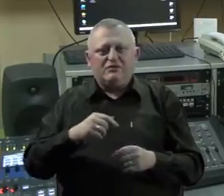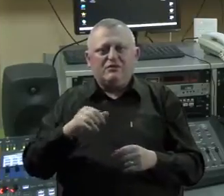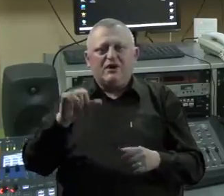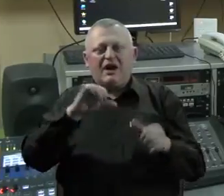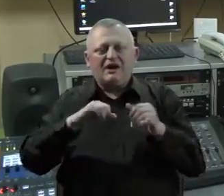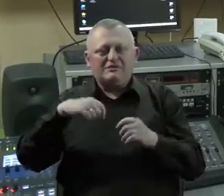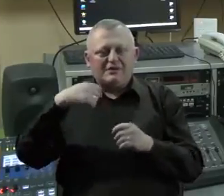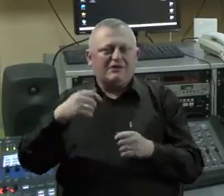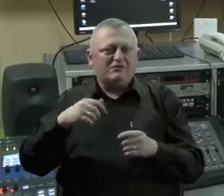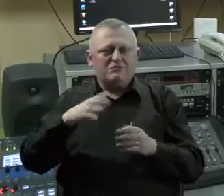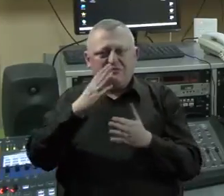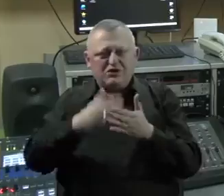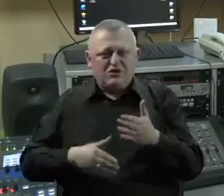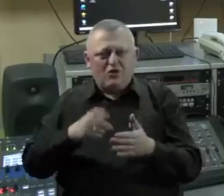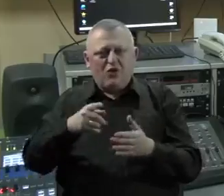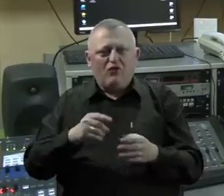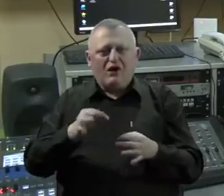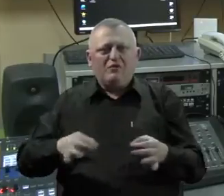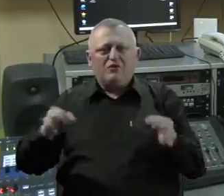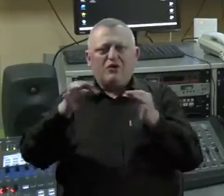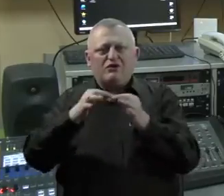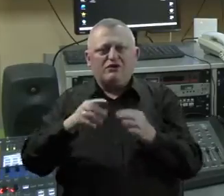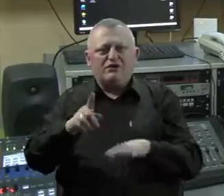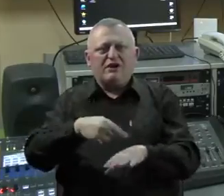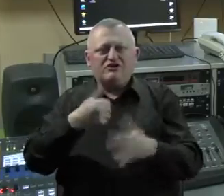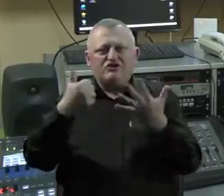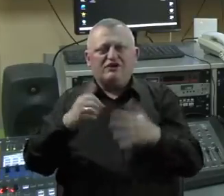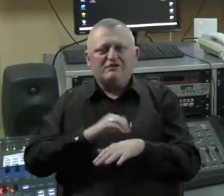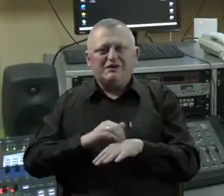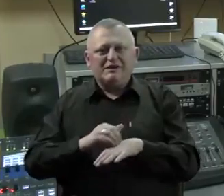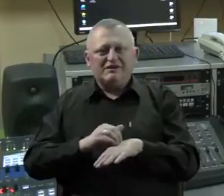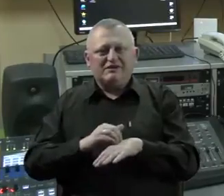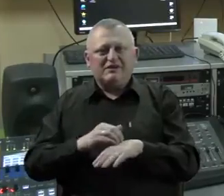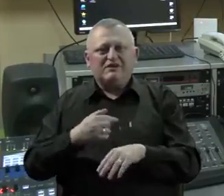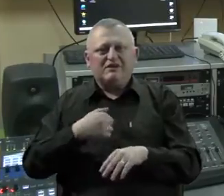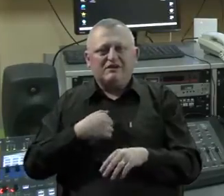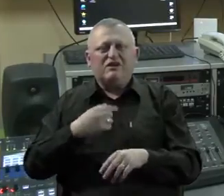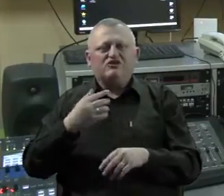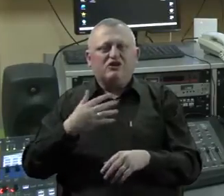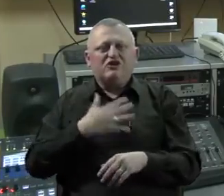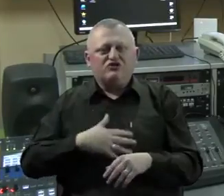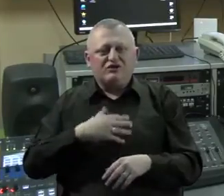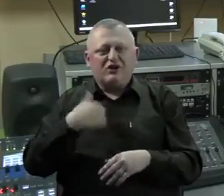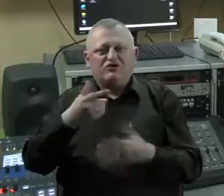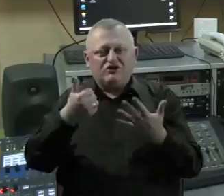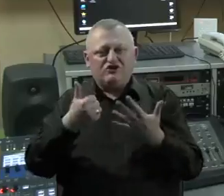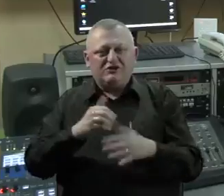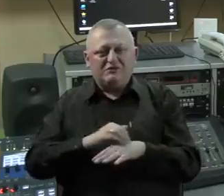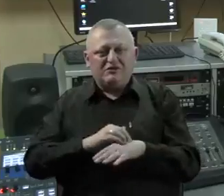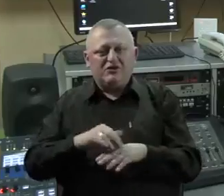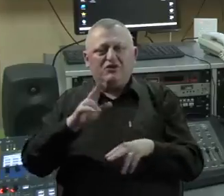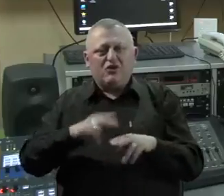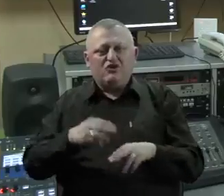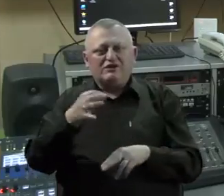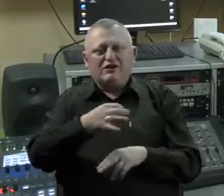eksperimentalni dio ovog projekta. On će trajati šest mjeseci, a naša je namjera da nakon tih šest mjeseci i